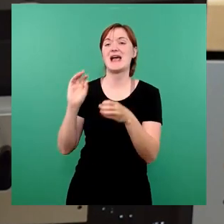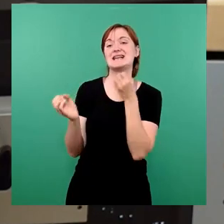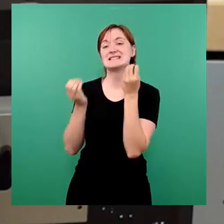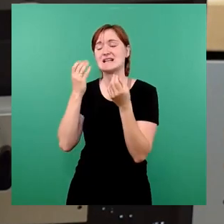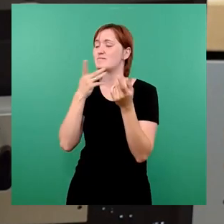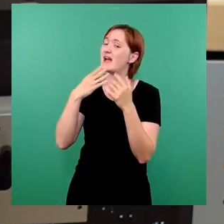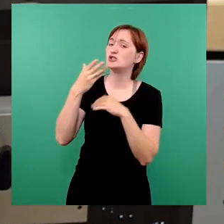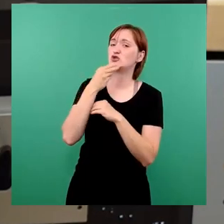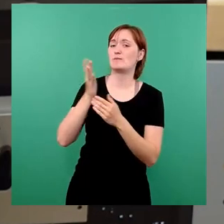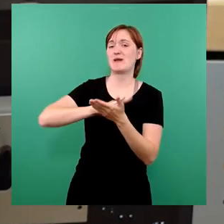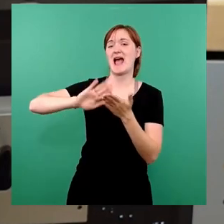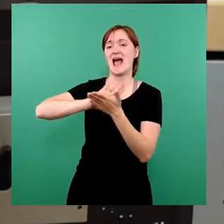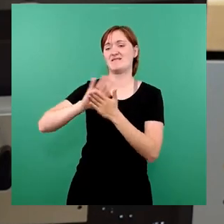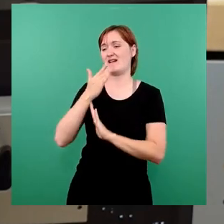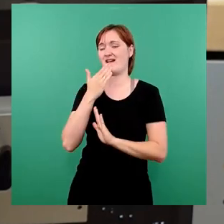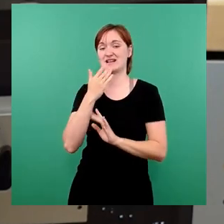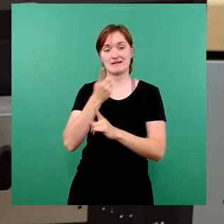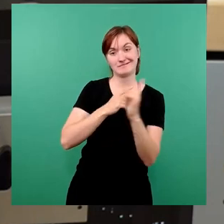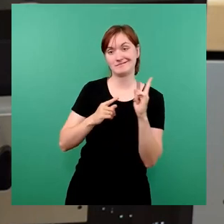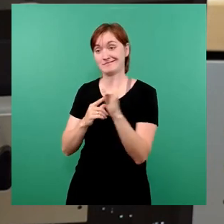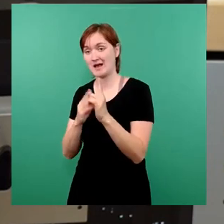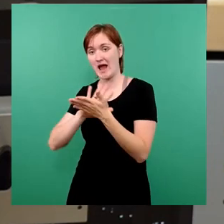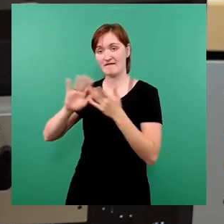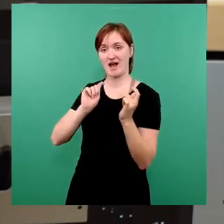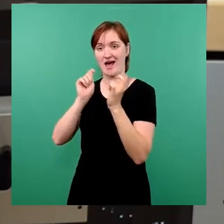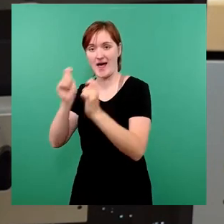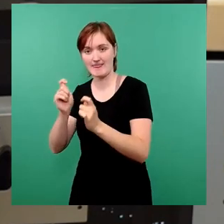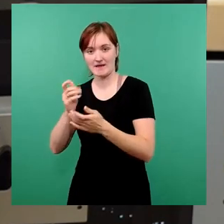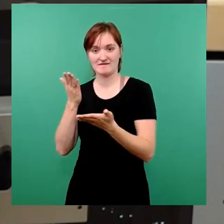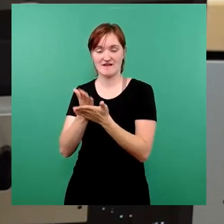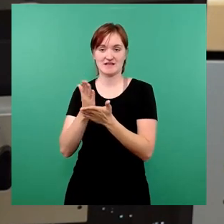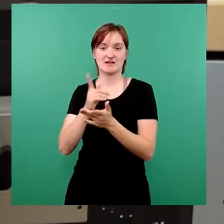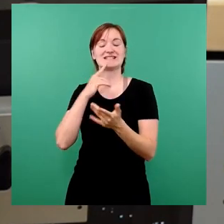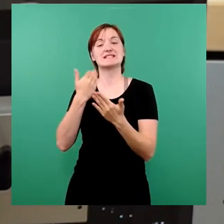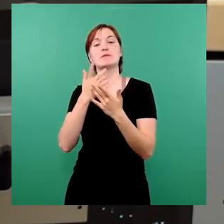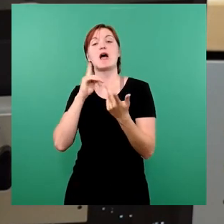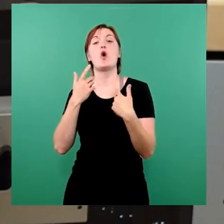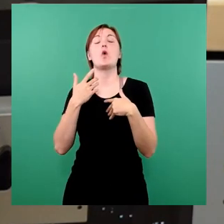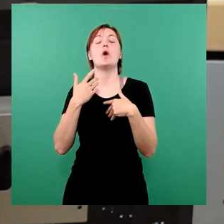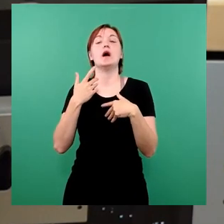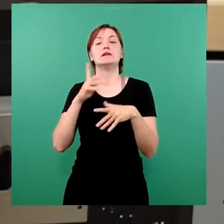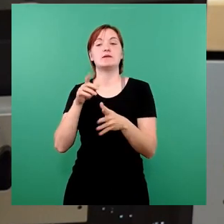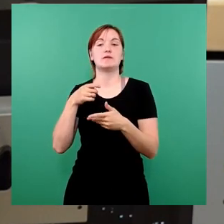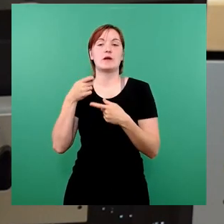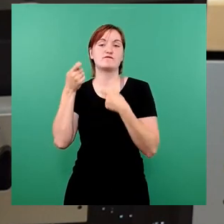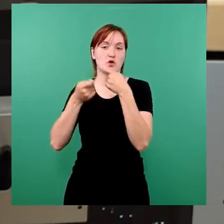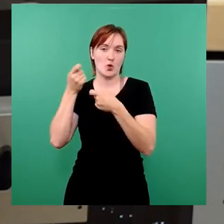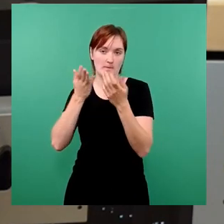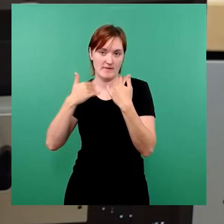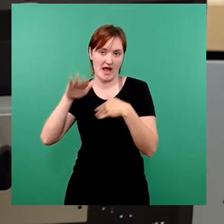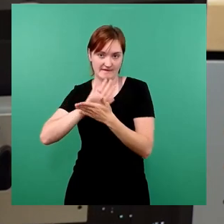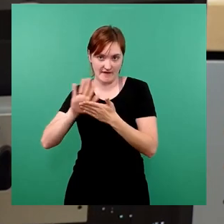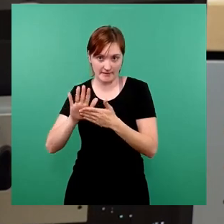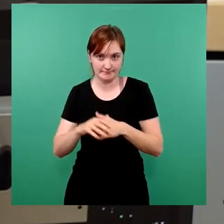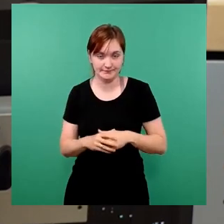ist auch im Übrigen an anderen Stellen eine Grundforderung unserer freien Wähler und freien Bürger. Und schon an